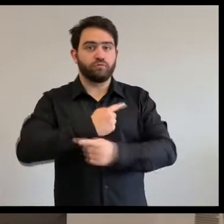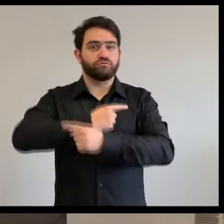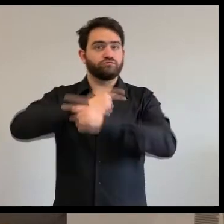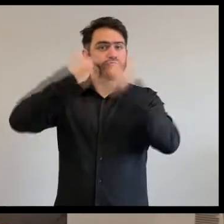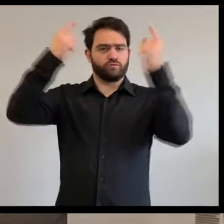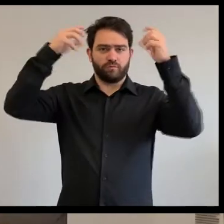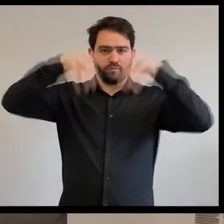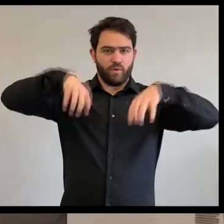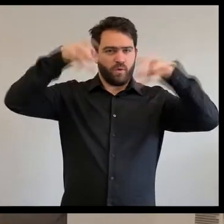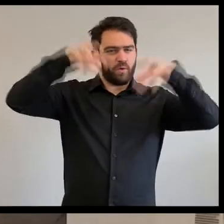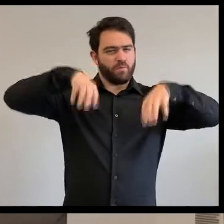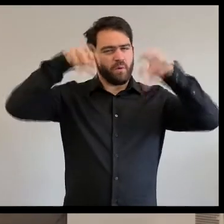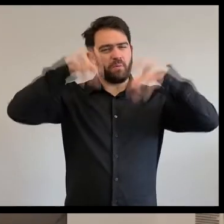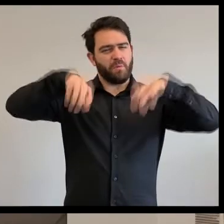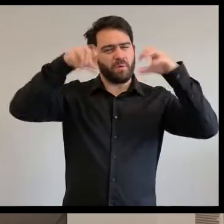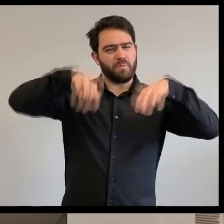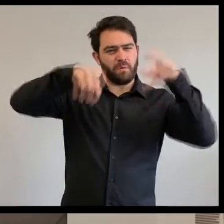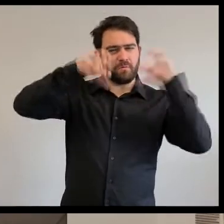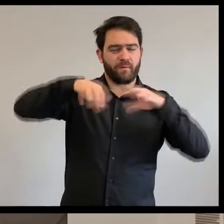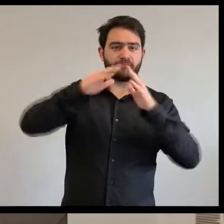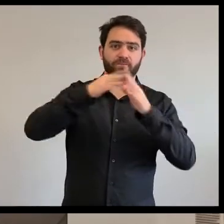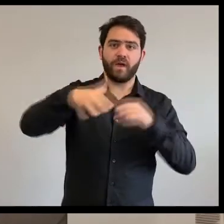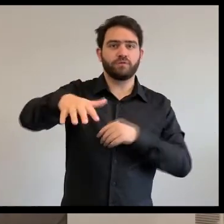Un jour de pluie torrentielle,